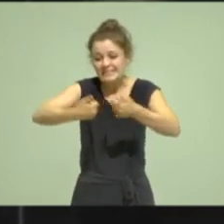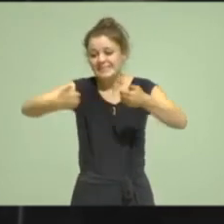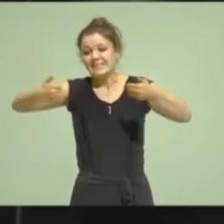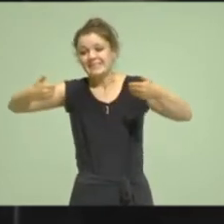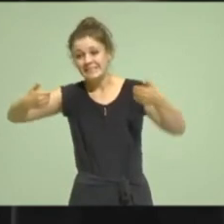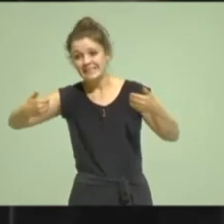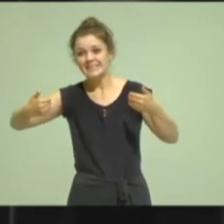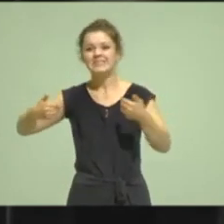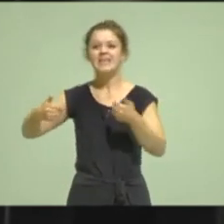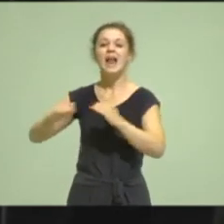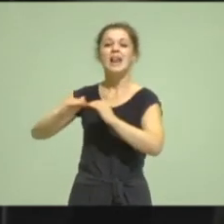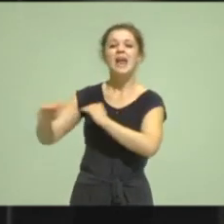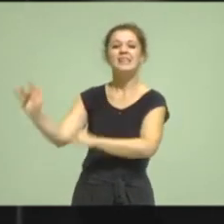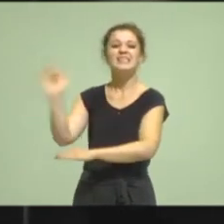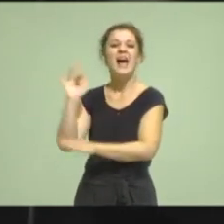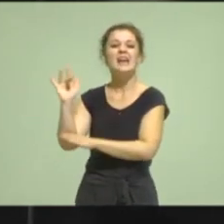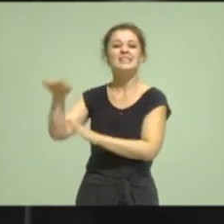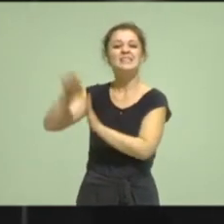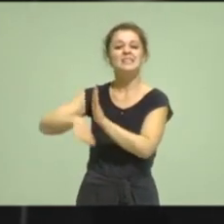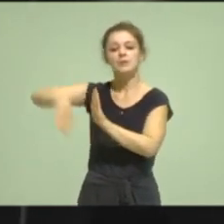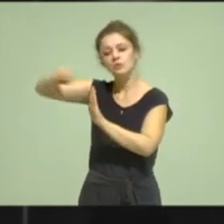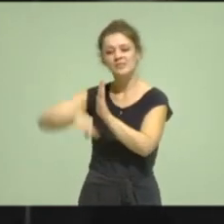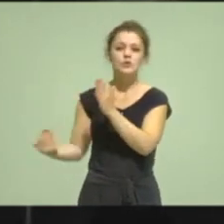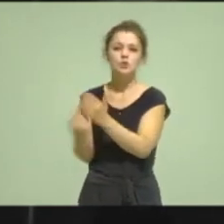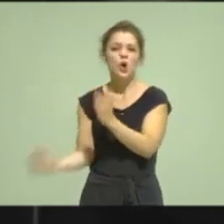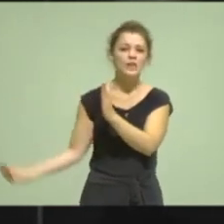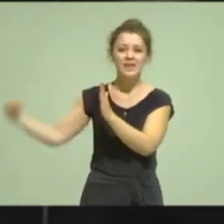Antidiskriminierungsgesetz verankert werden wollen. Liebe Freundinnen und Freunde,